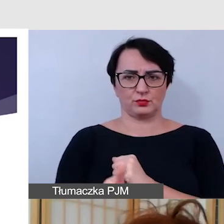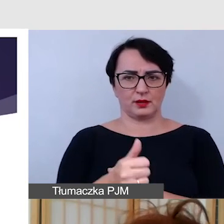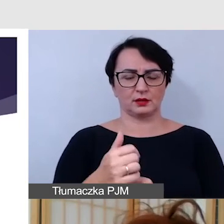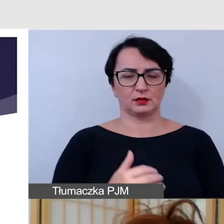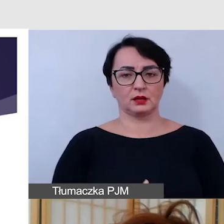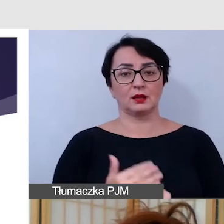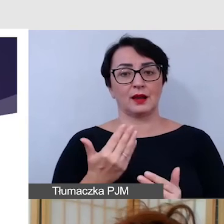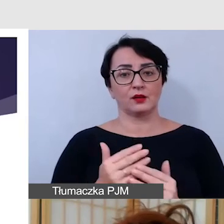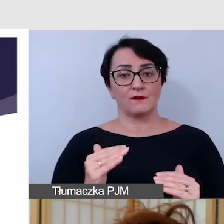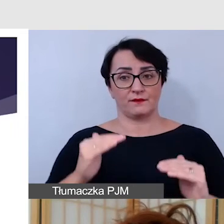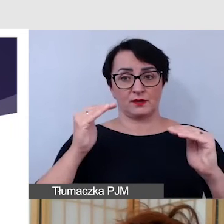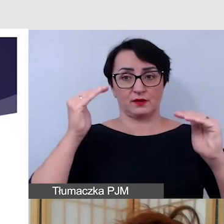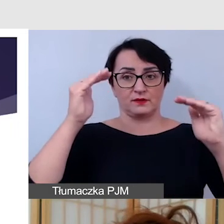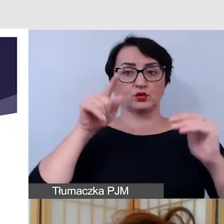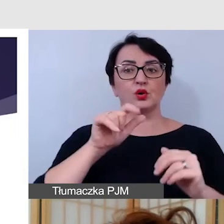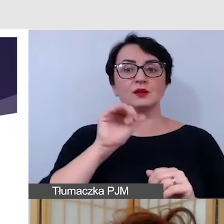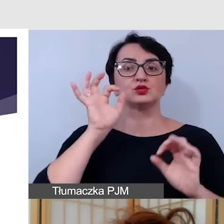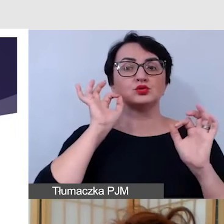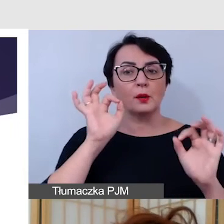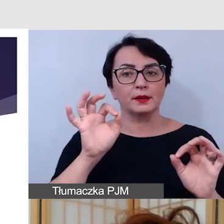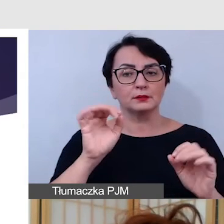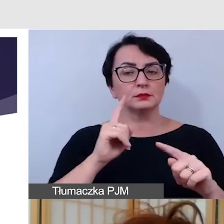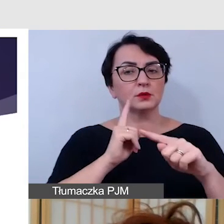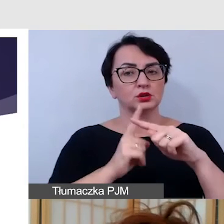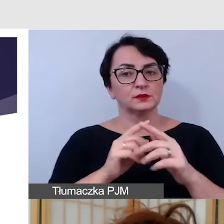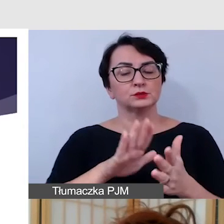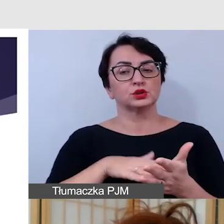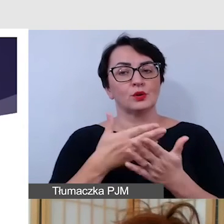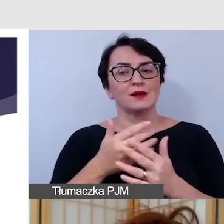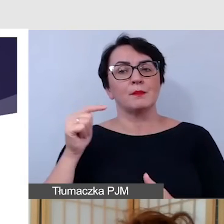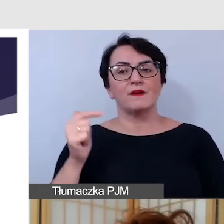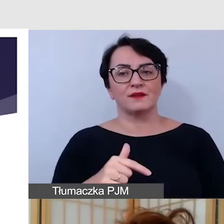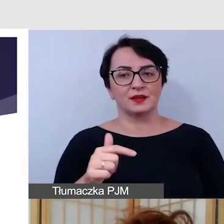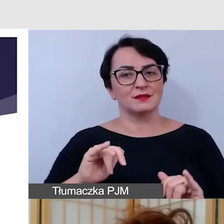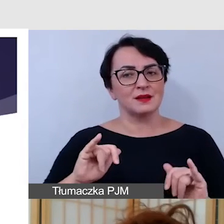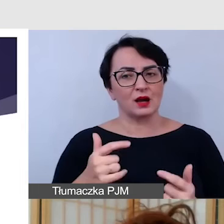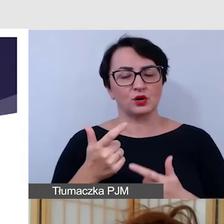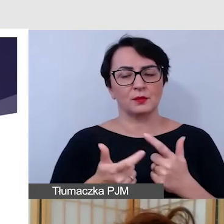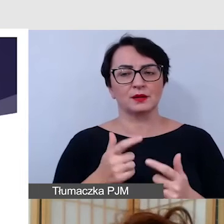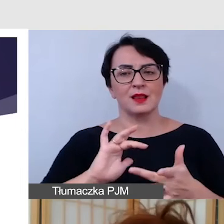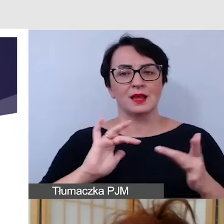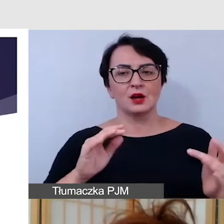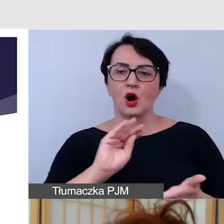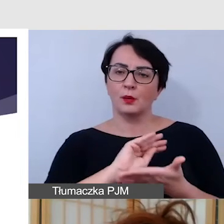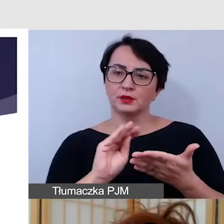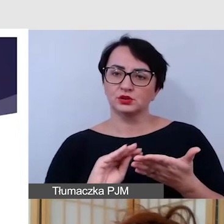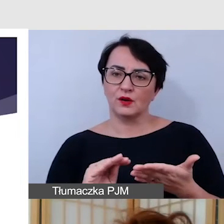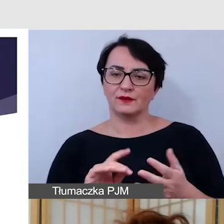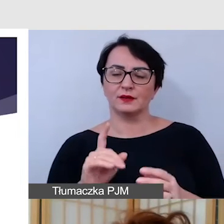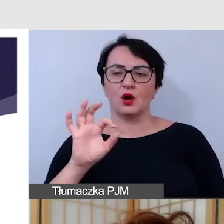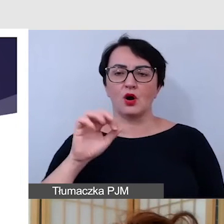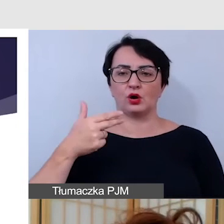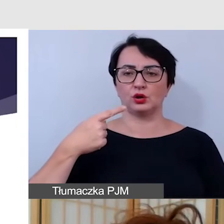Dlatego wyżej macie Państwo przykłady, jak powinniśmy przygotowywać poprawnie linki opisowe, odnośniki tak